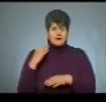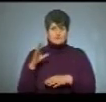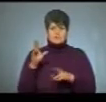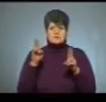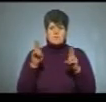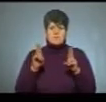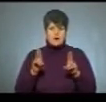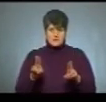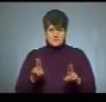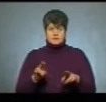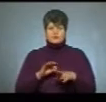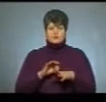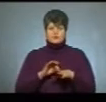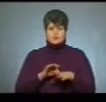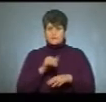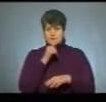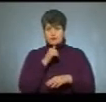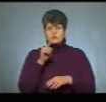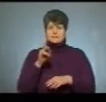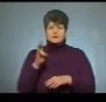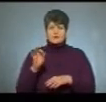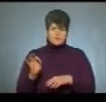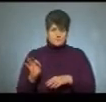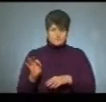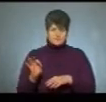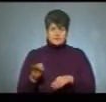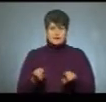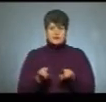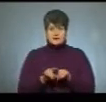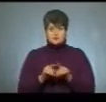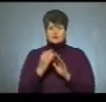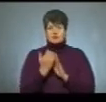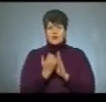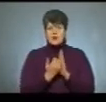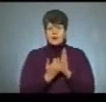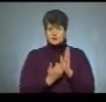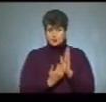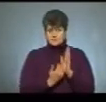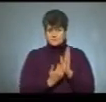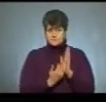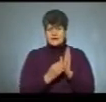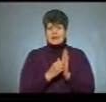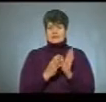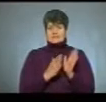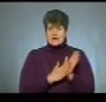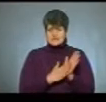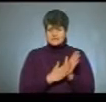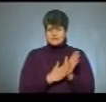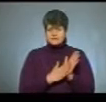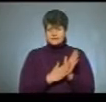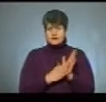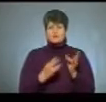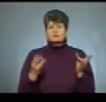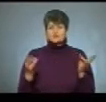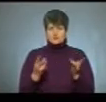правилами проходження пробного ЗНО, а також з порядком реєстрації, власне,